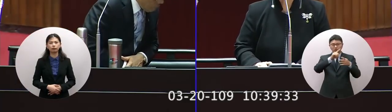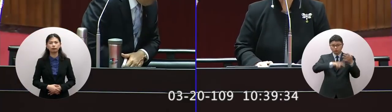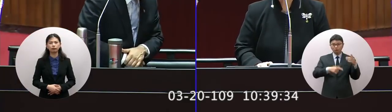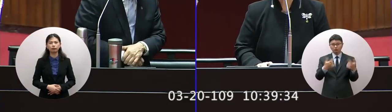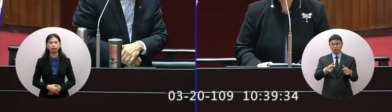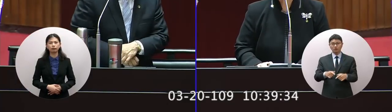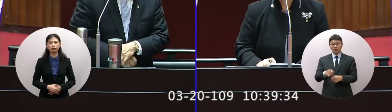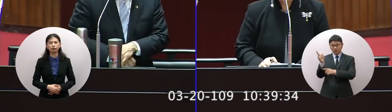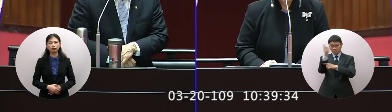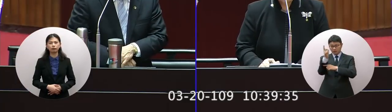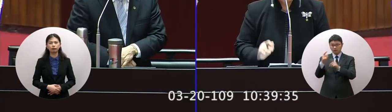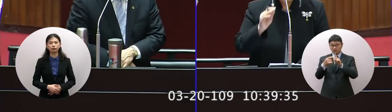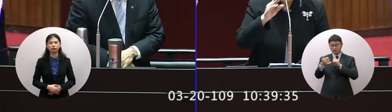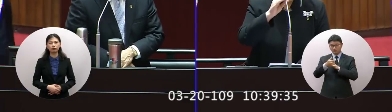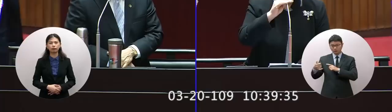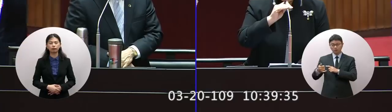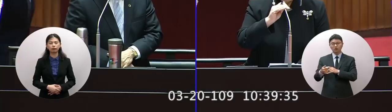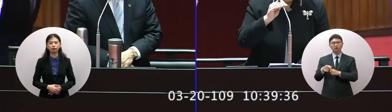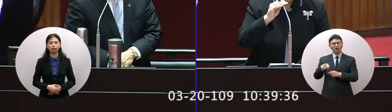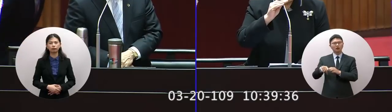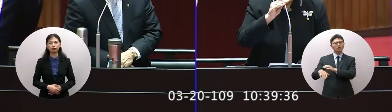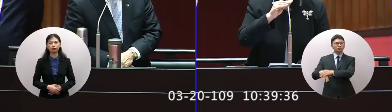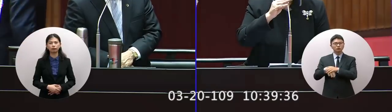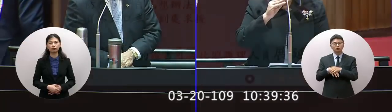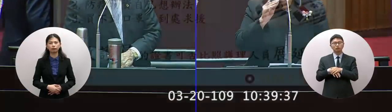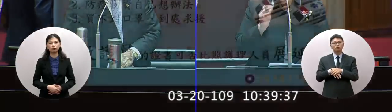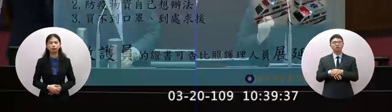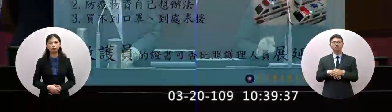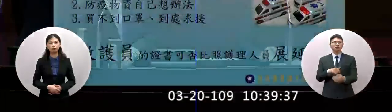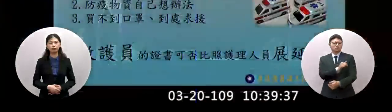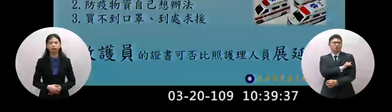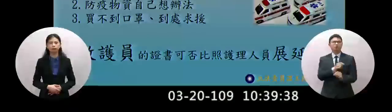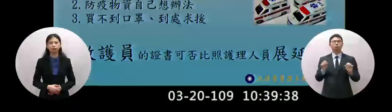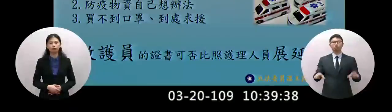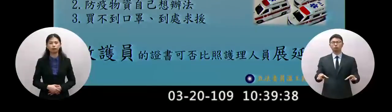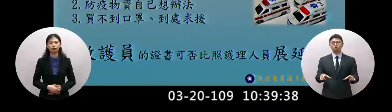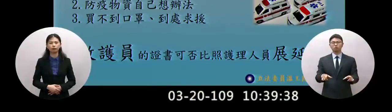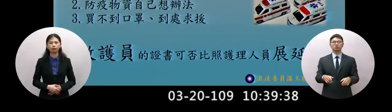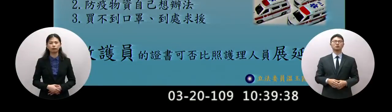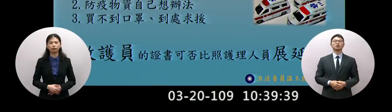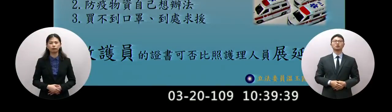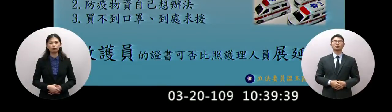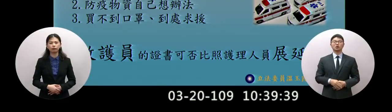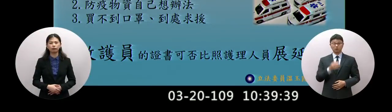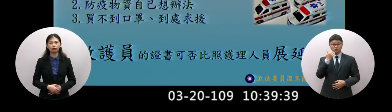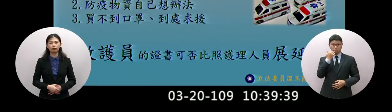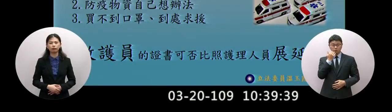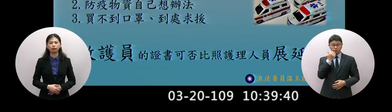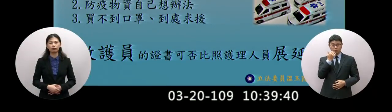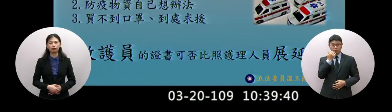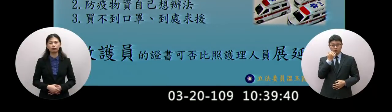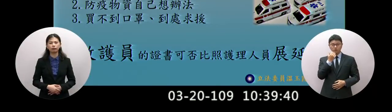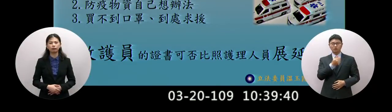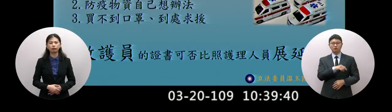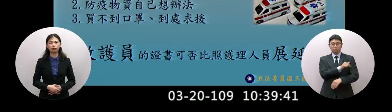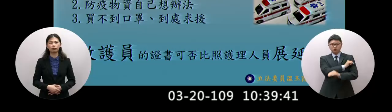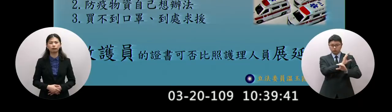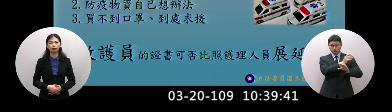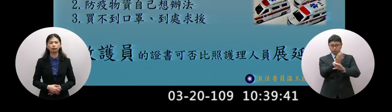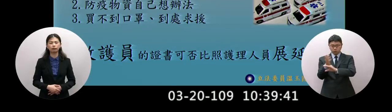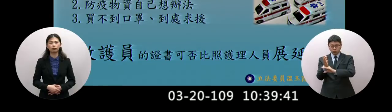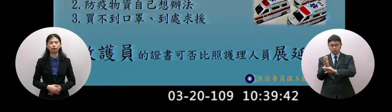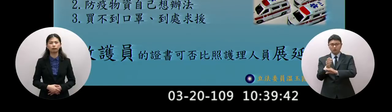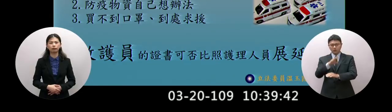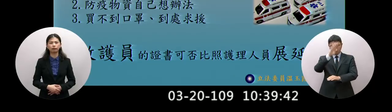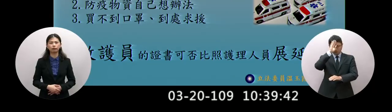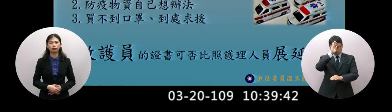救護員他不算是醫事人員所以他在送病犯的時候他